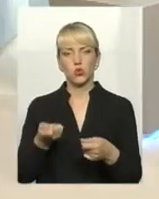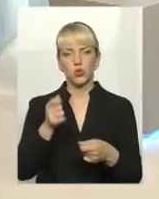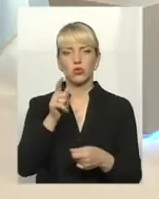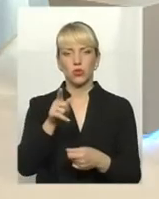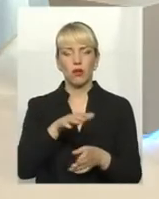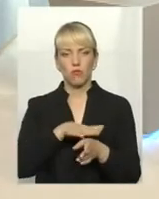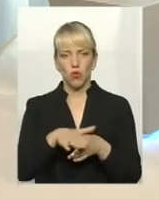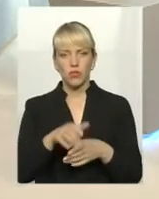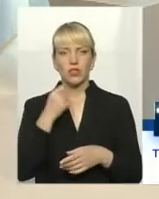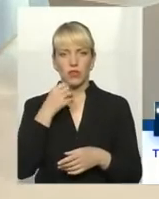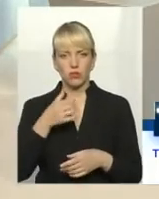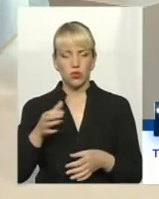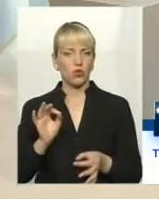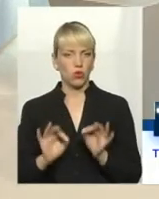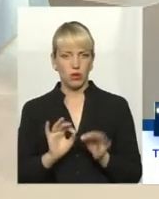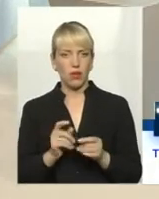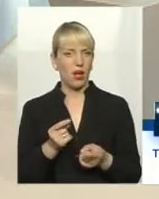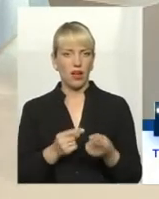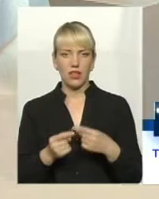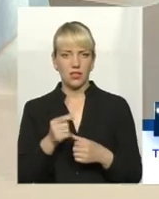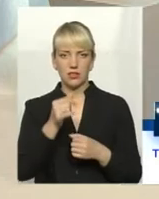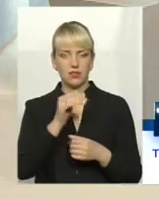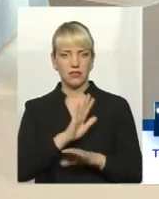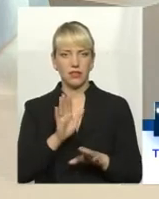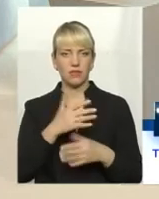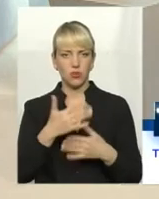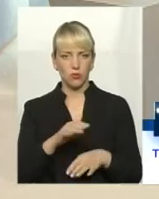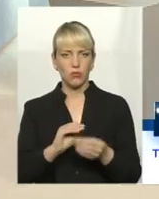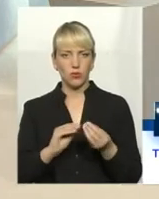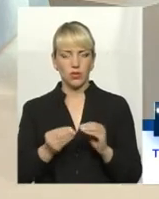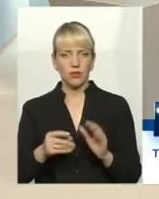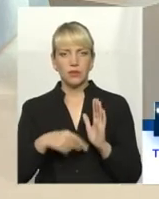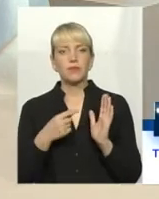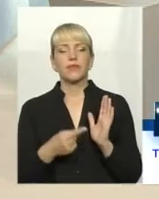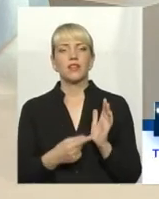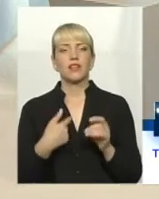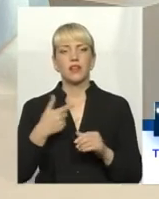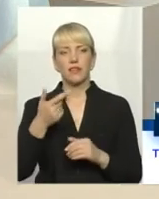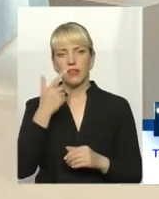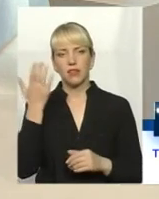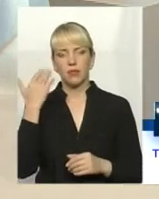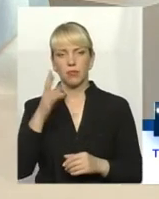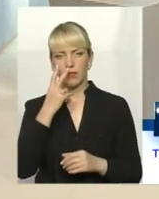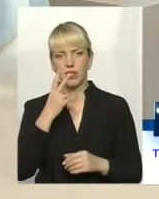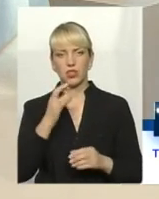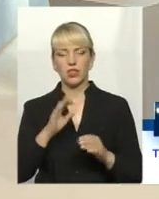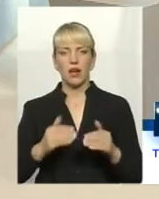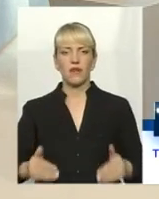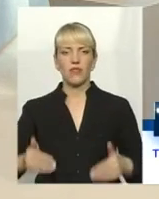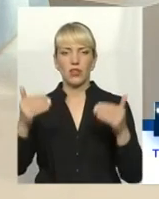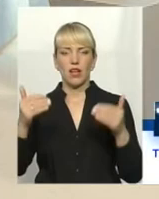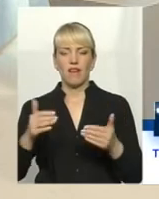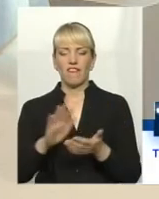на жаль, не завжди. Я нещодавно не в нашій області, а в іншому місці бачив на великій бетонній огорожі надпис «Відходи не